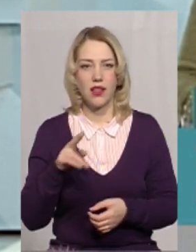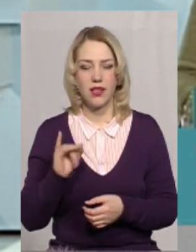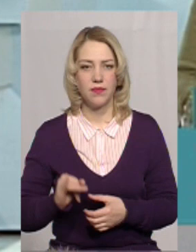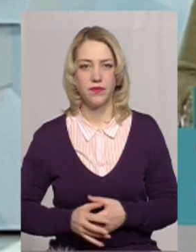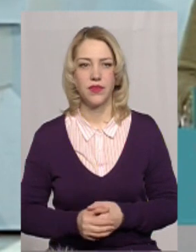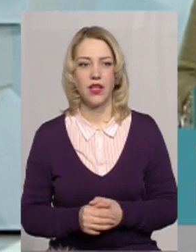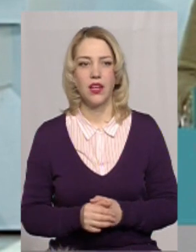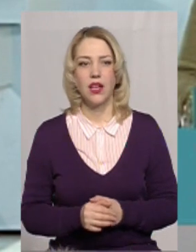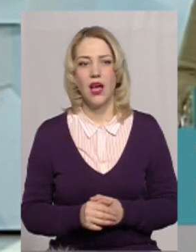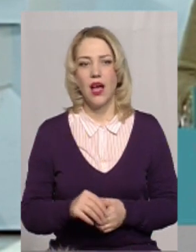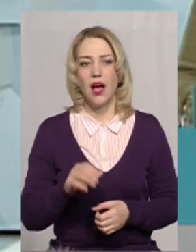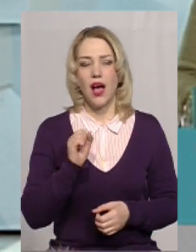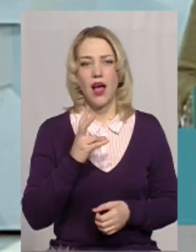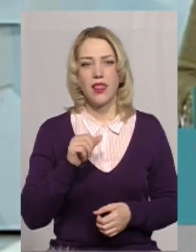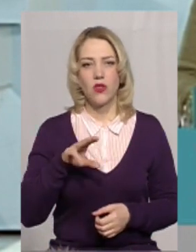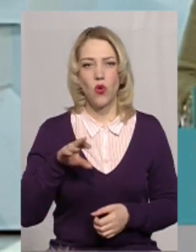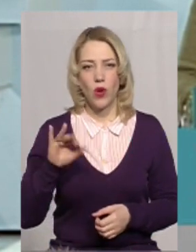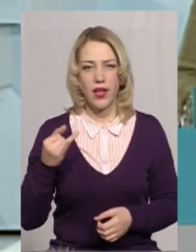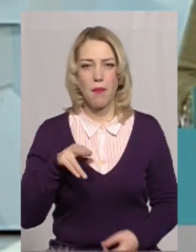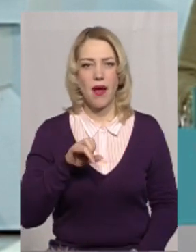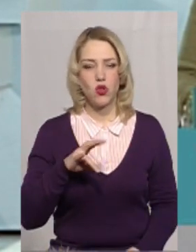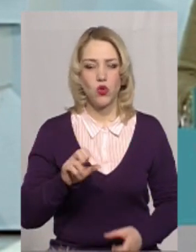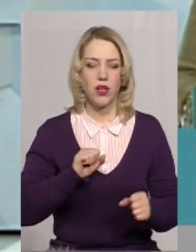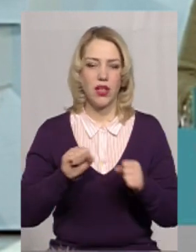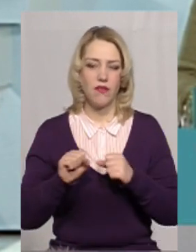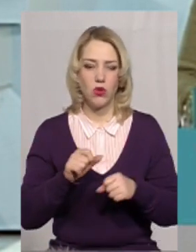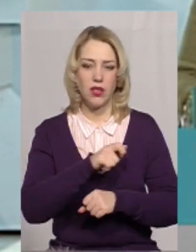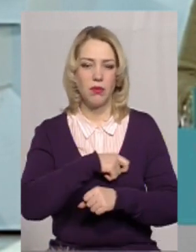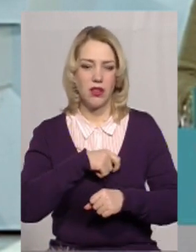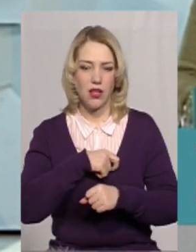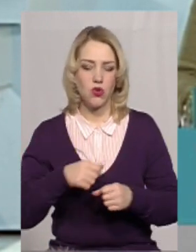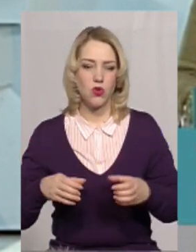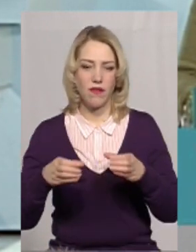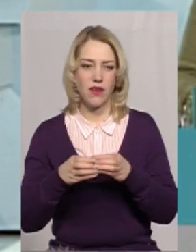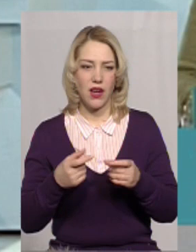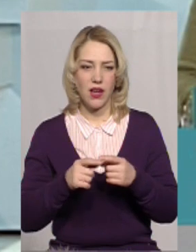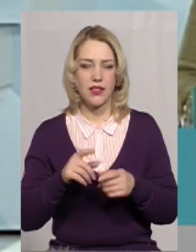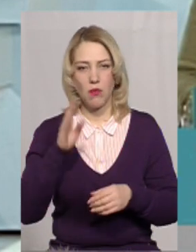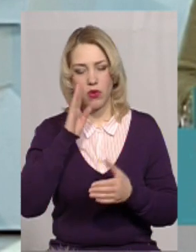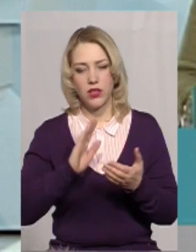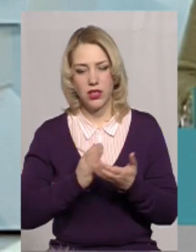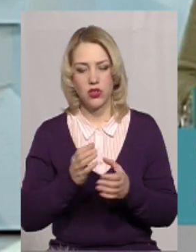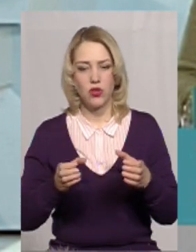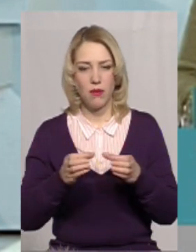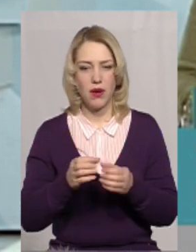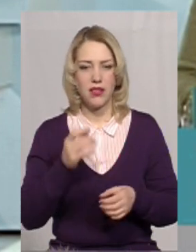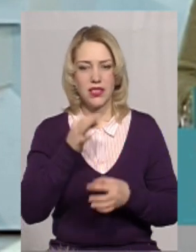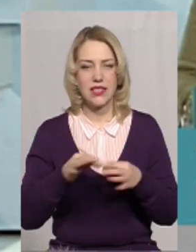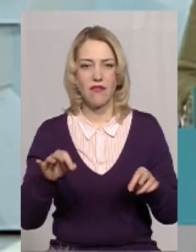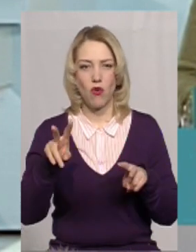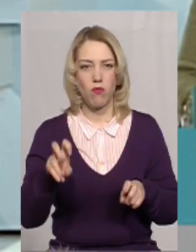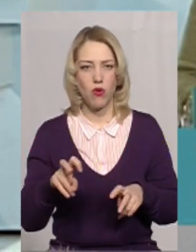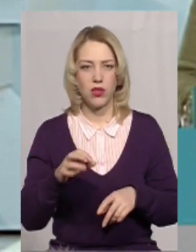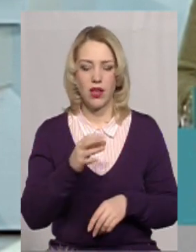Добрий вечір. Із Анатолієм Панчуком, керівником депутатської фракції політичної партії Всеукраїнське об'єднання «Свобода» в